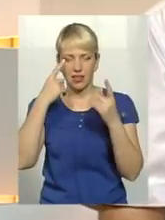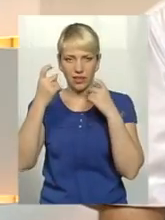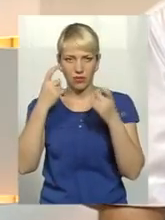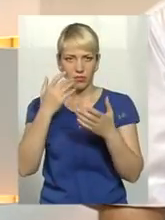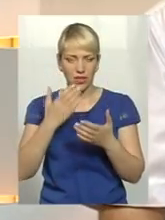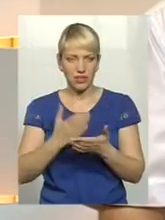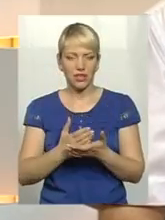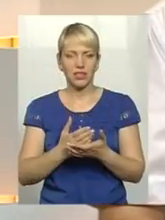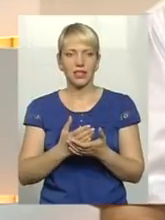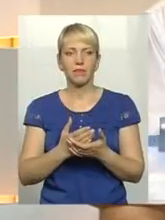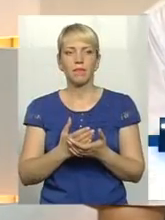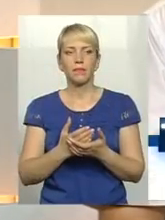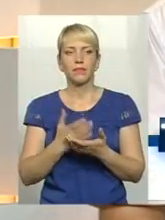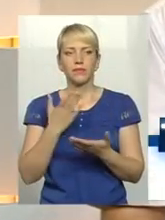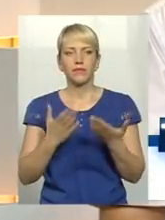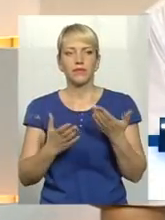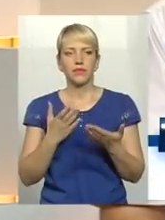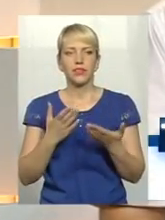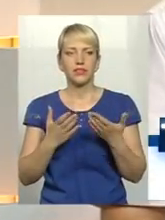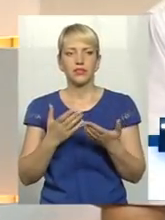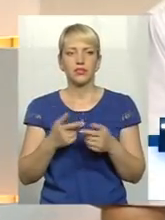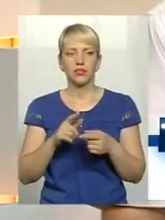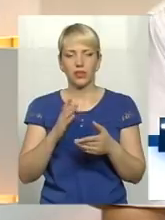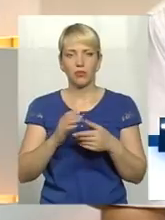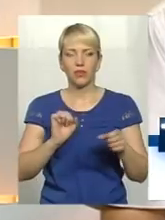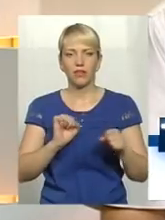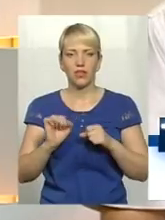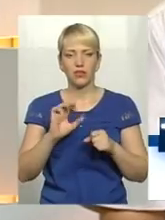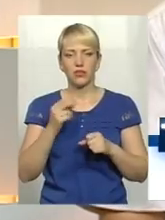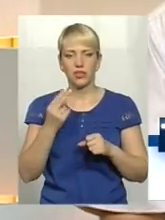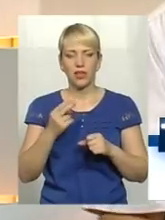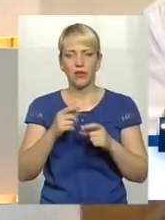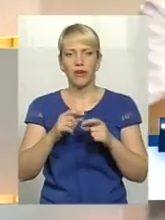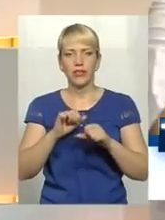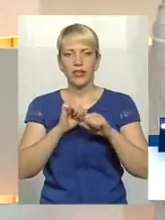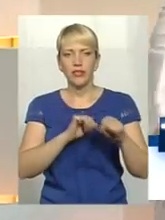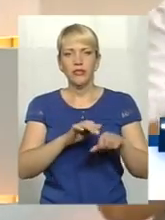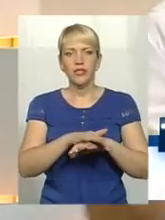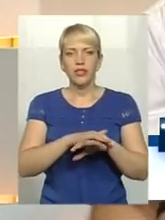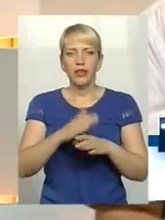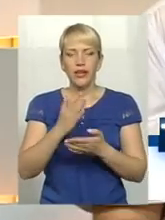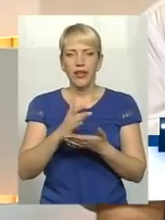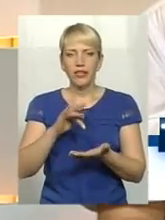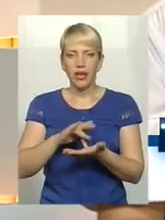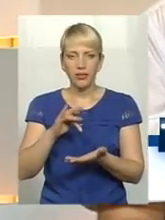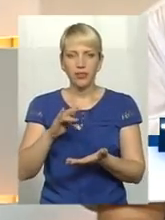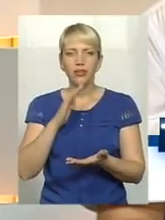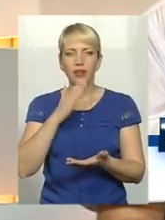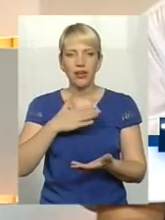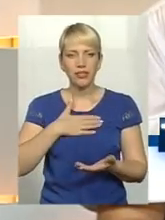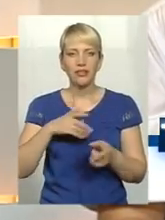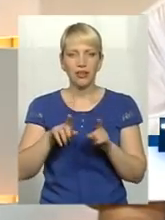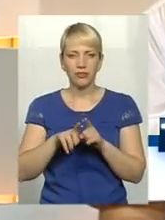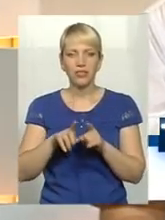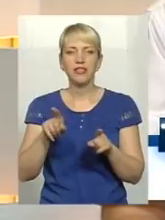раз. Якщо це взяти, ну, понятно, є управління соціального захисту населення, є центр наш, також,